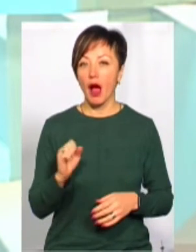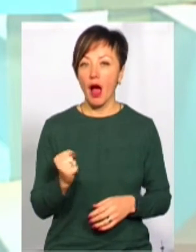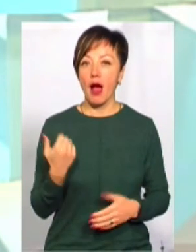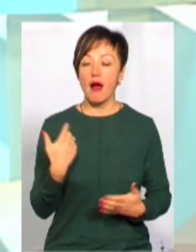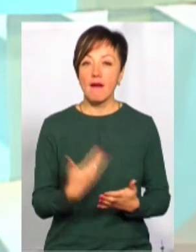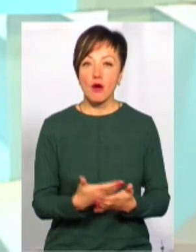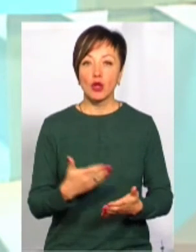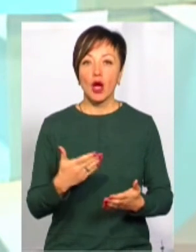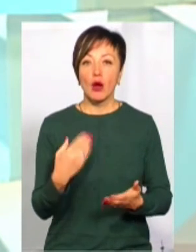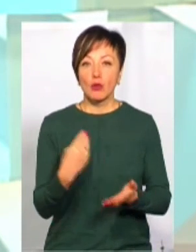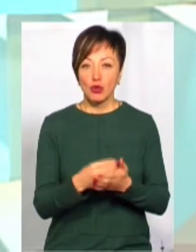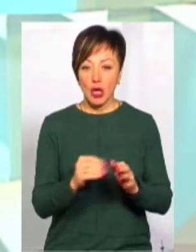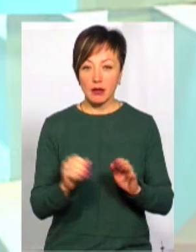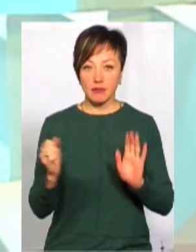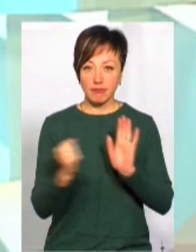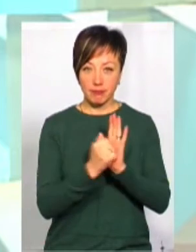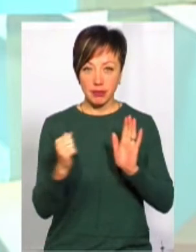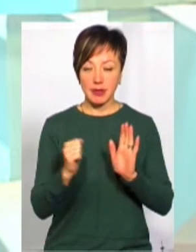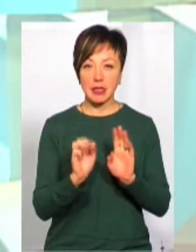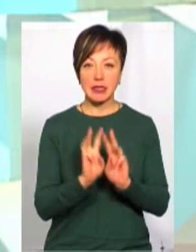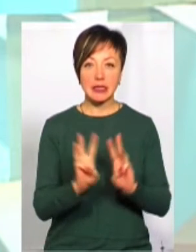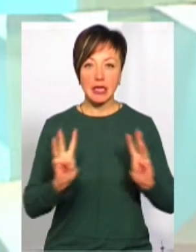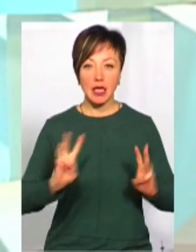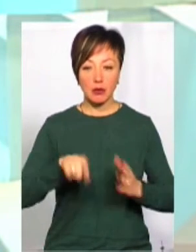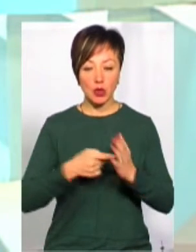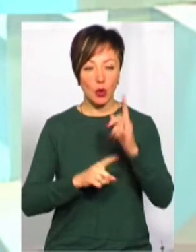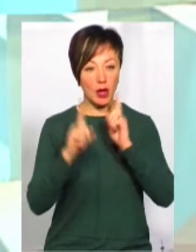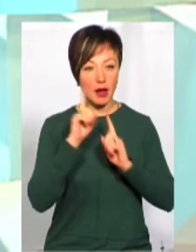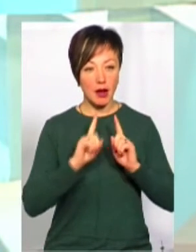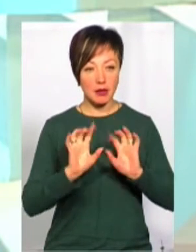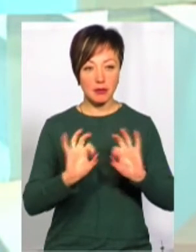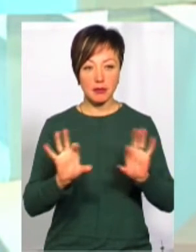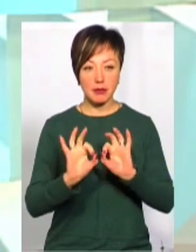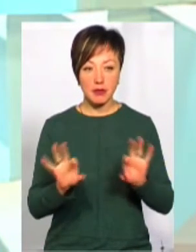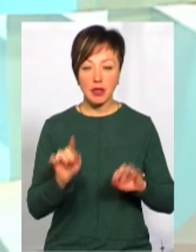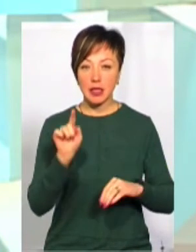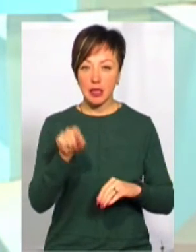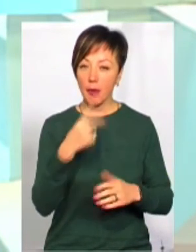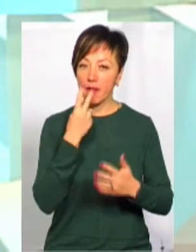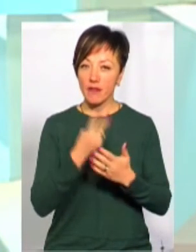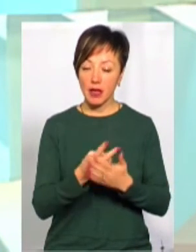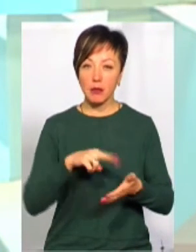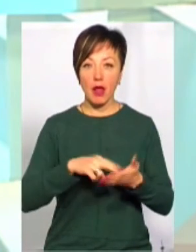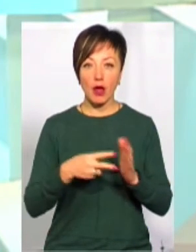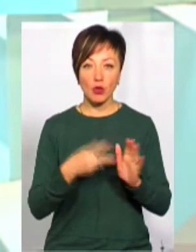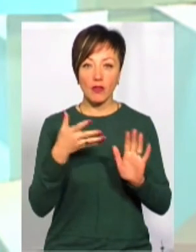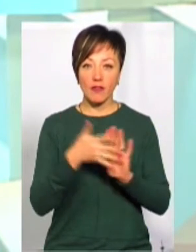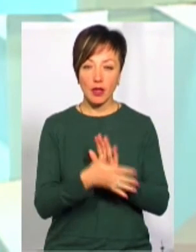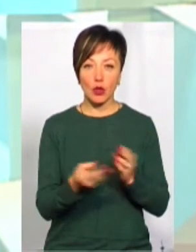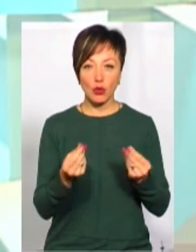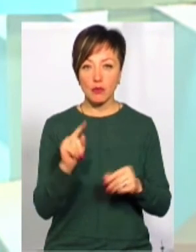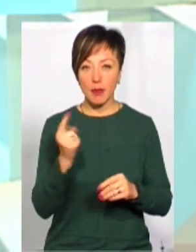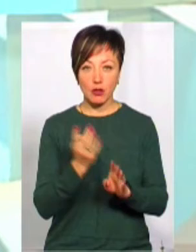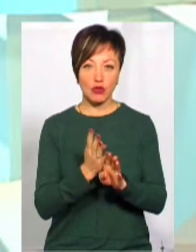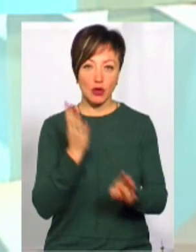бюджет, який опубліковував на сайті Хмельницької міської ради, він опублікований таким чином, що там видно, на що планується витати гроші. Ну,